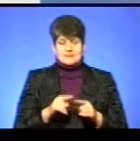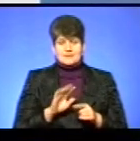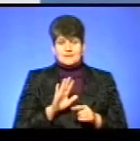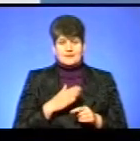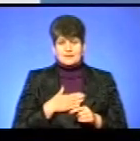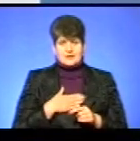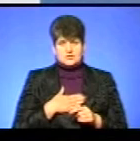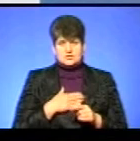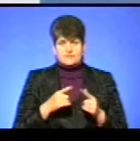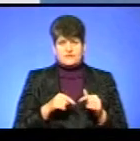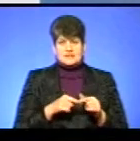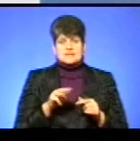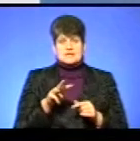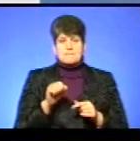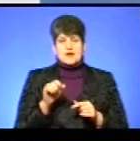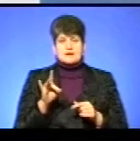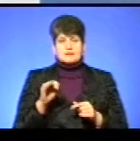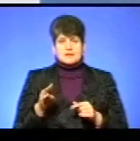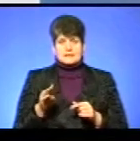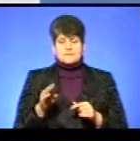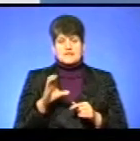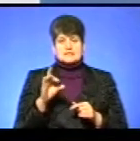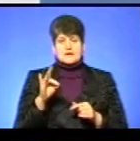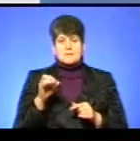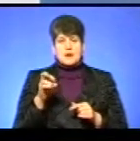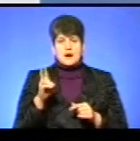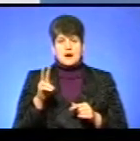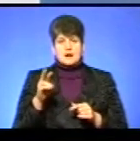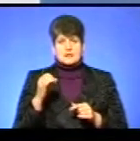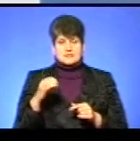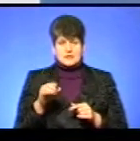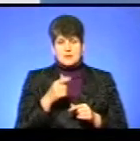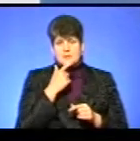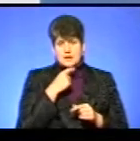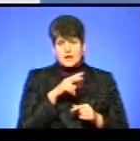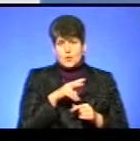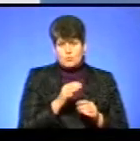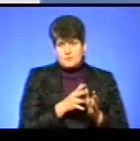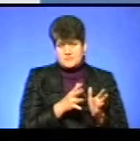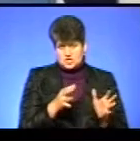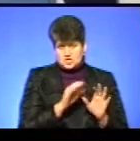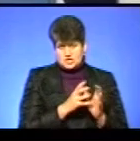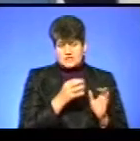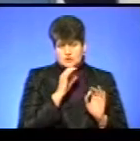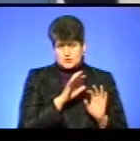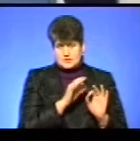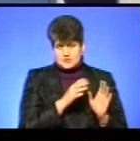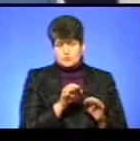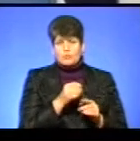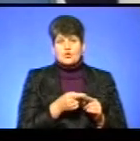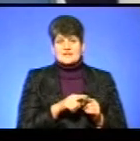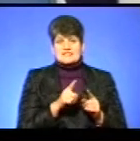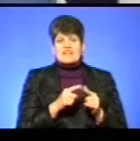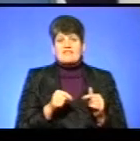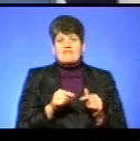який гніздиться в нас, а це є Мартин Срібляст, який набагато більший. Пані Люба, вона, звичайно, більш ширше скаже про цей вид.